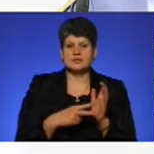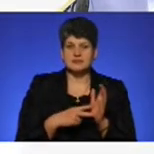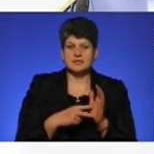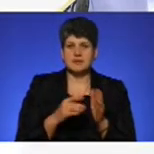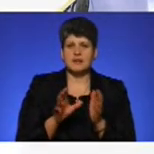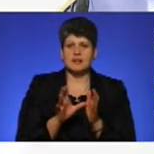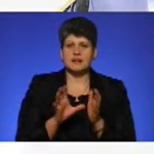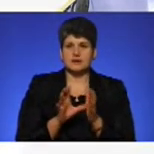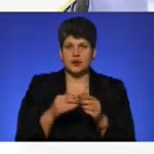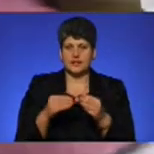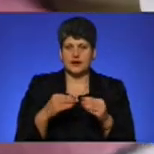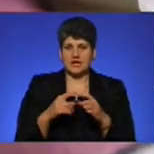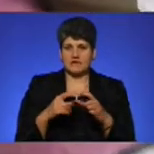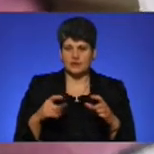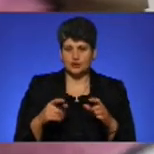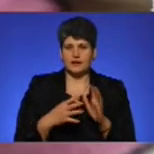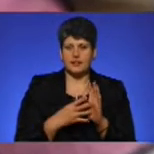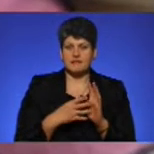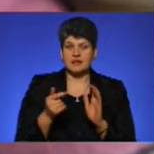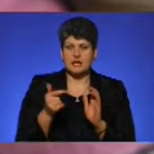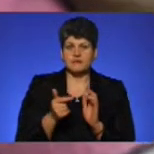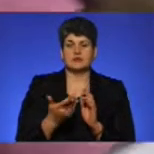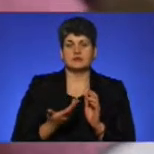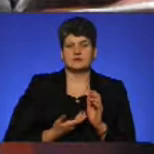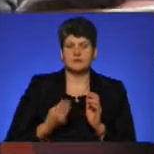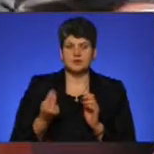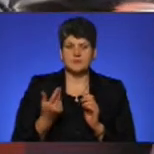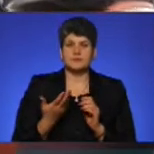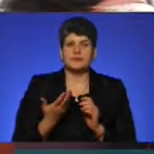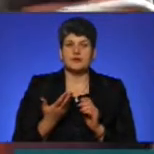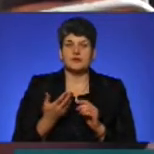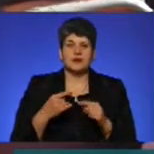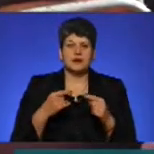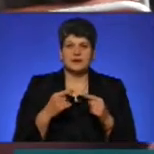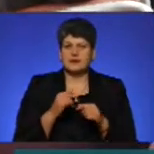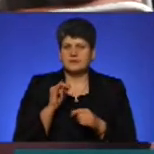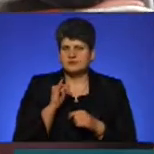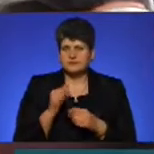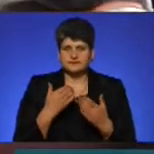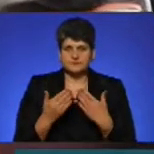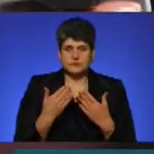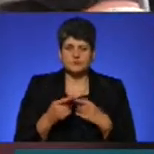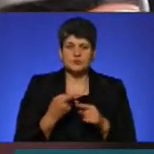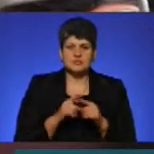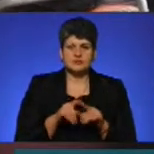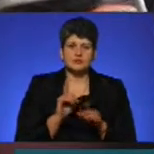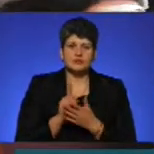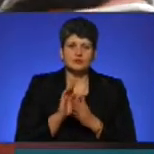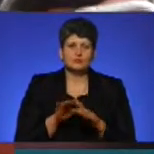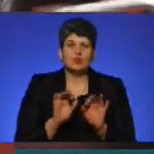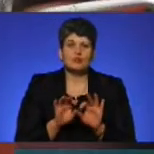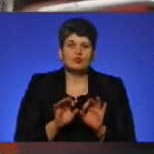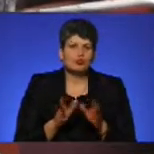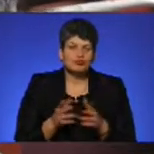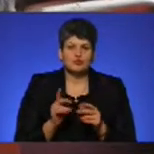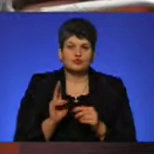9 гривень готівкою. Я готівкою розраховувалася. Негативно, тому що вони якось мають бути обґрунтованими, а тролейбуси